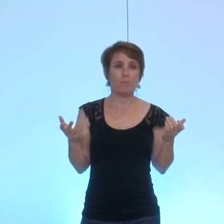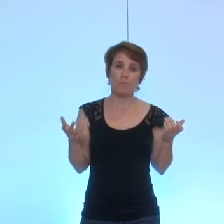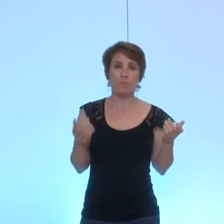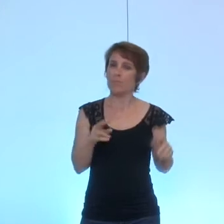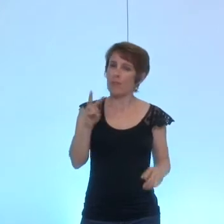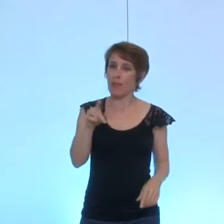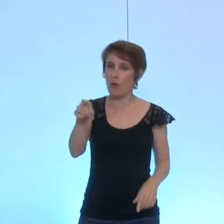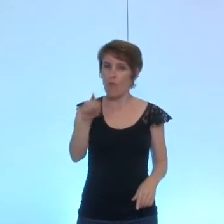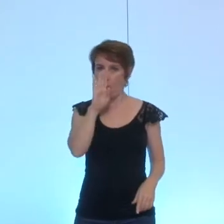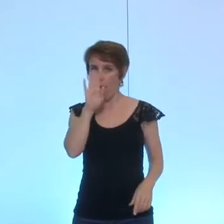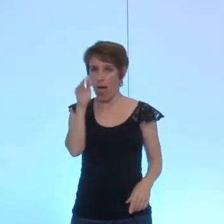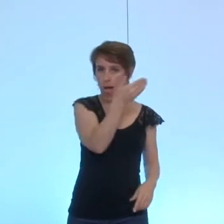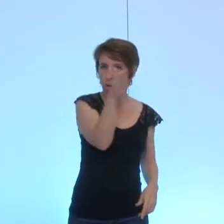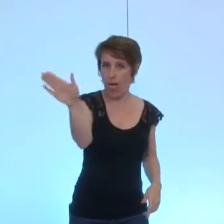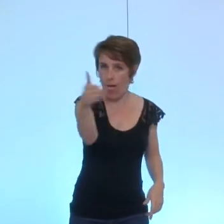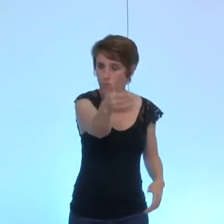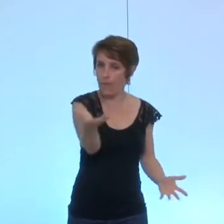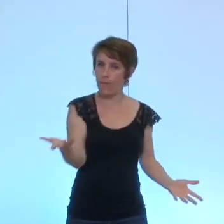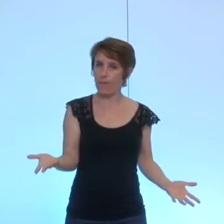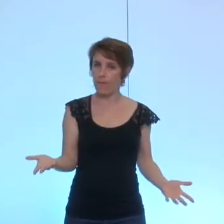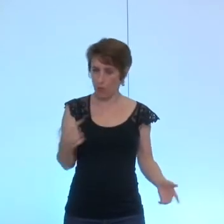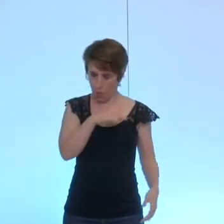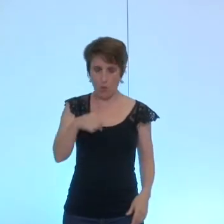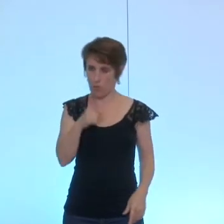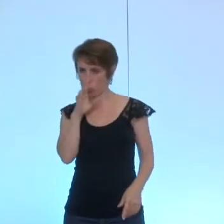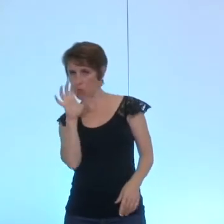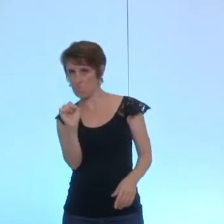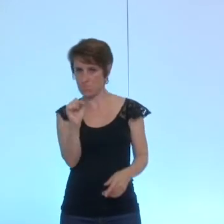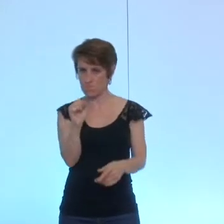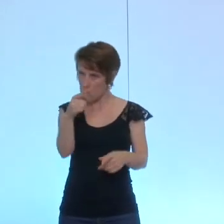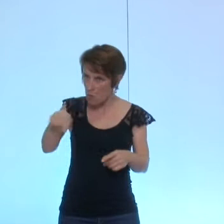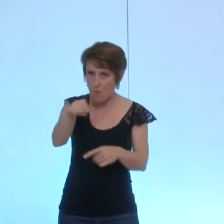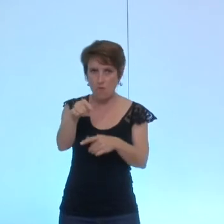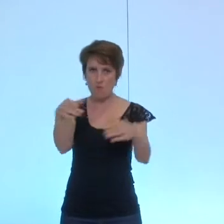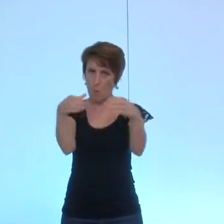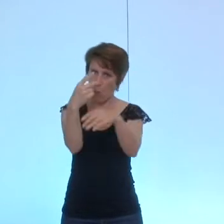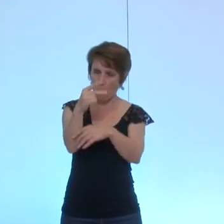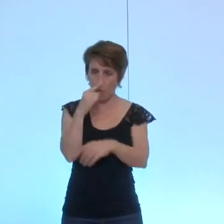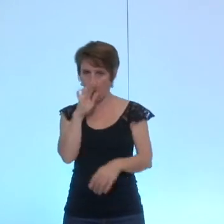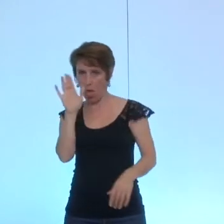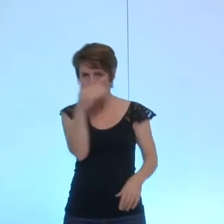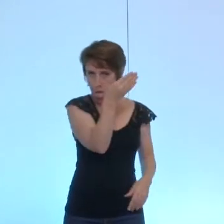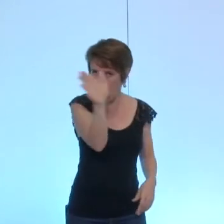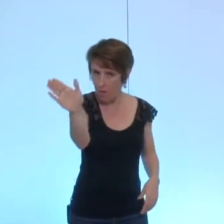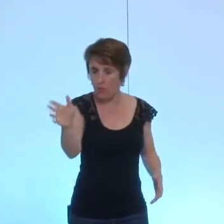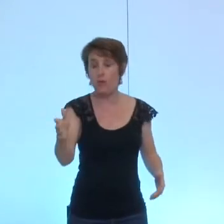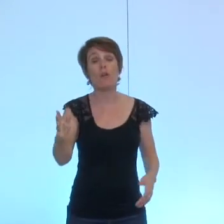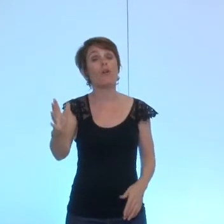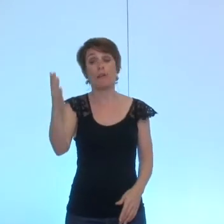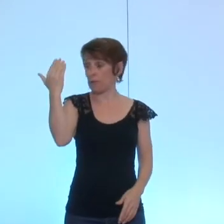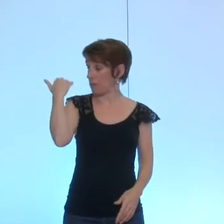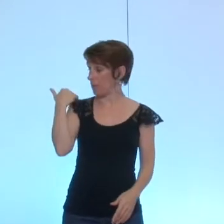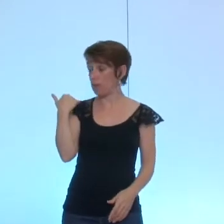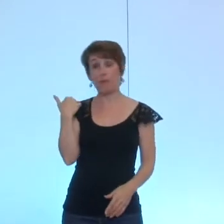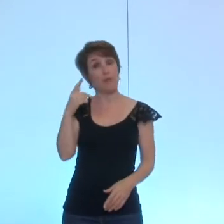en quelque sorte ce que nous interprétons comme un changement de pied puisqu'en effet vous avez décidé à un moment donné de baisser